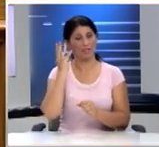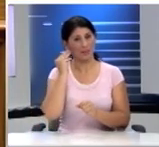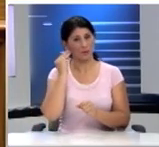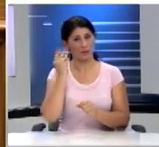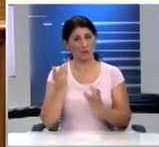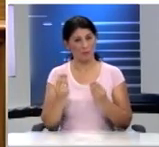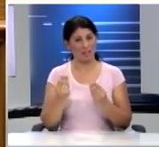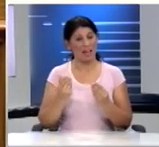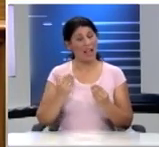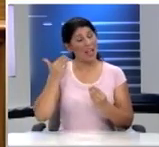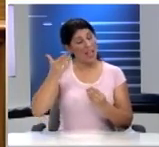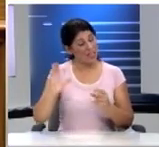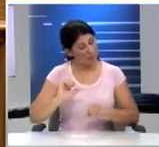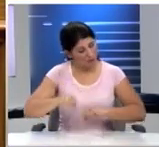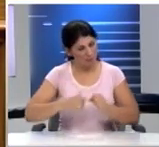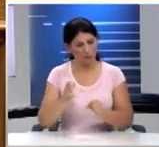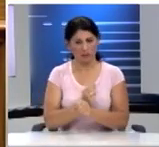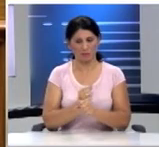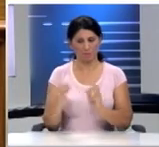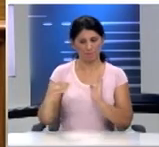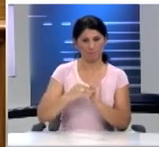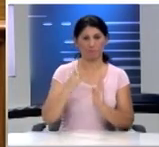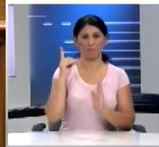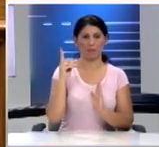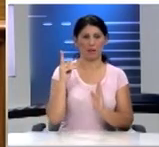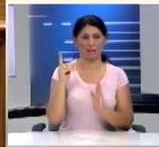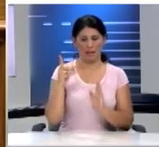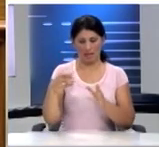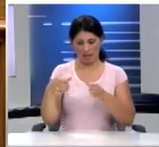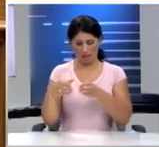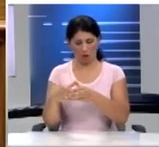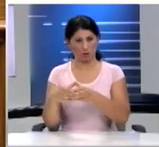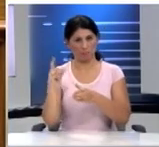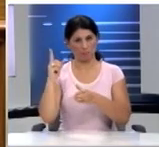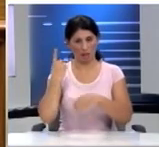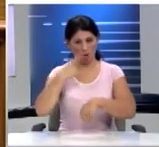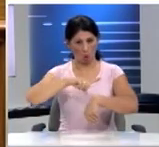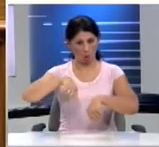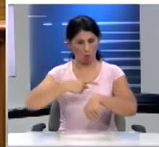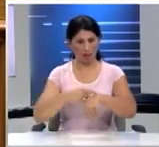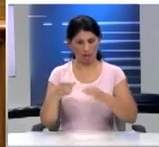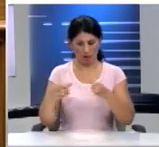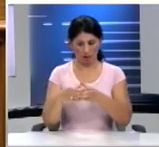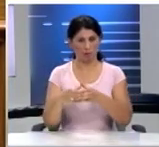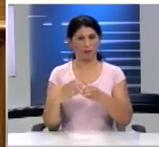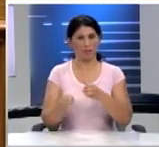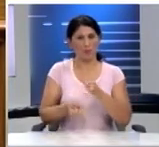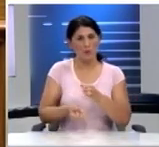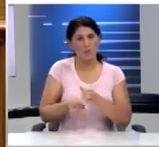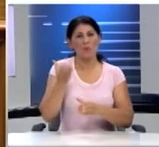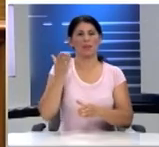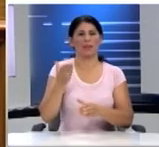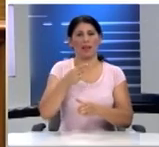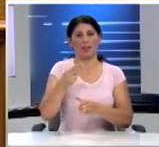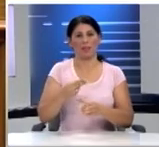αυτά σήμερα θα προσπαθήσουμε να πετύχουμε την εισαγωγή μιας ενότητας μιας ωριέας ενότητας η οποία θα έχει καινοτόμες